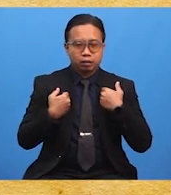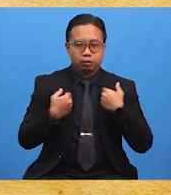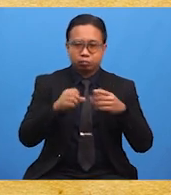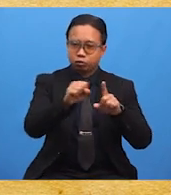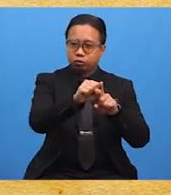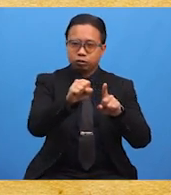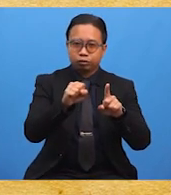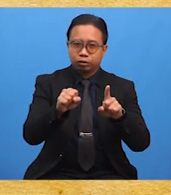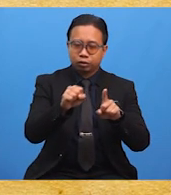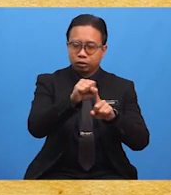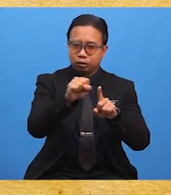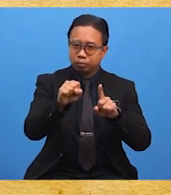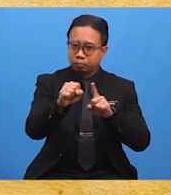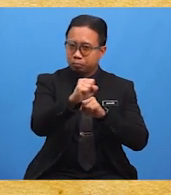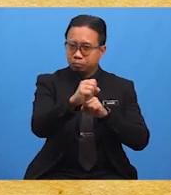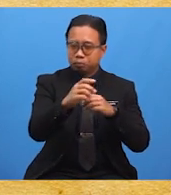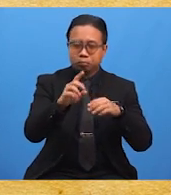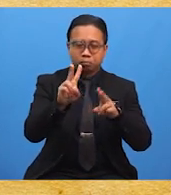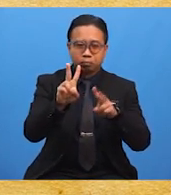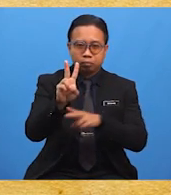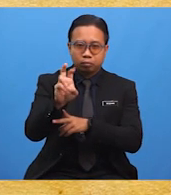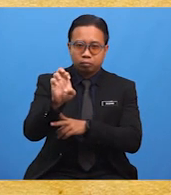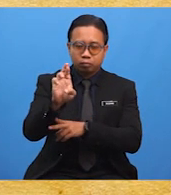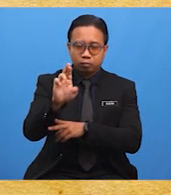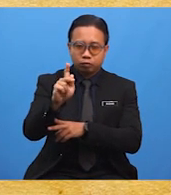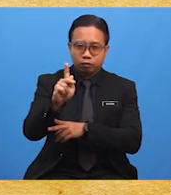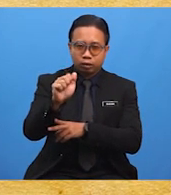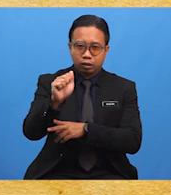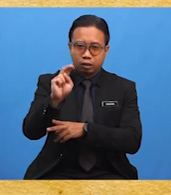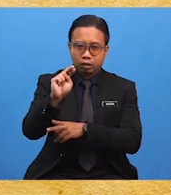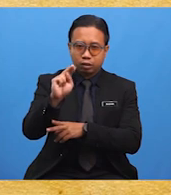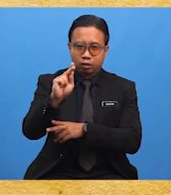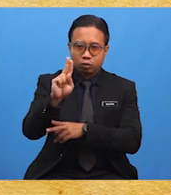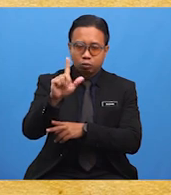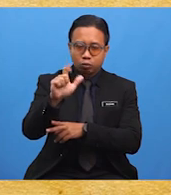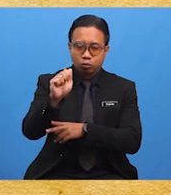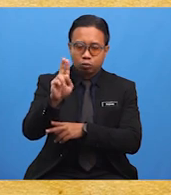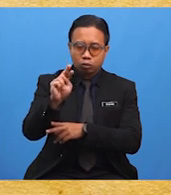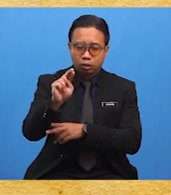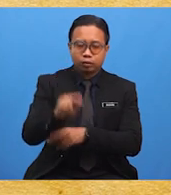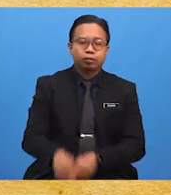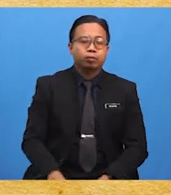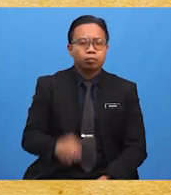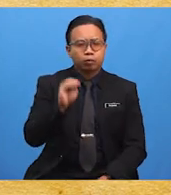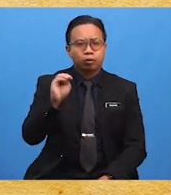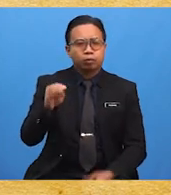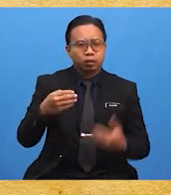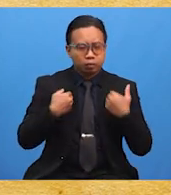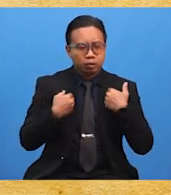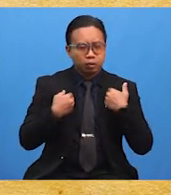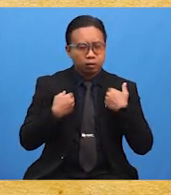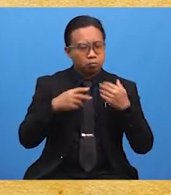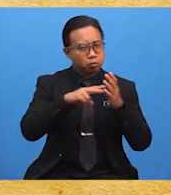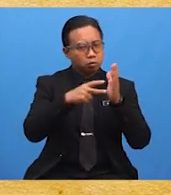pendidikan vernakula di tanah Melayu. Murid-murid, apakah itu sekolah vernakula?